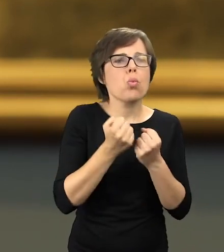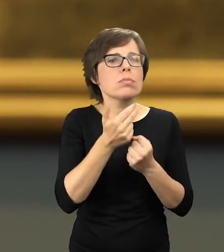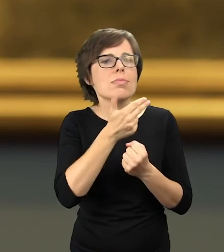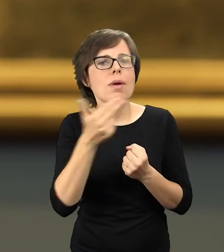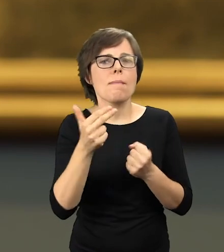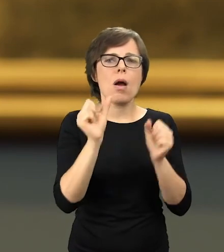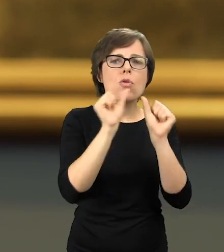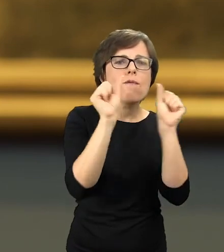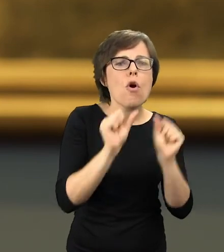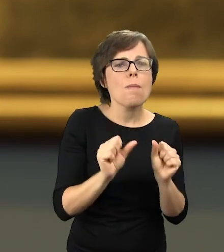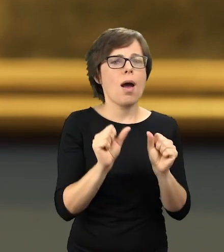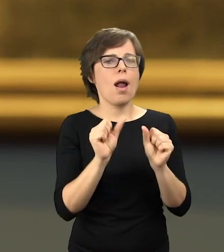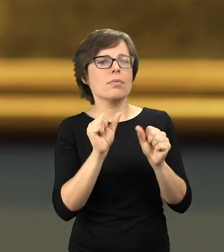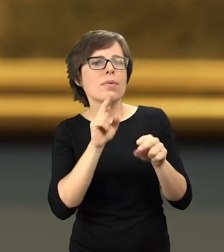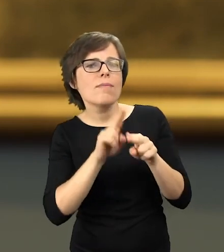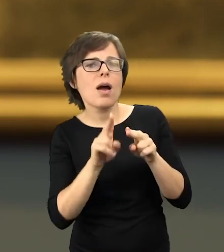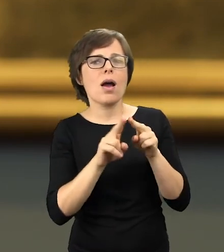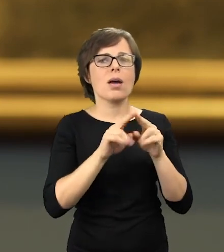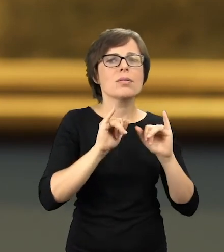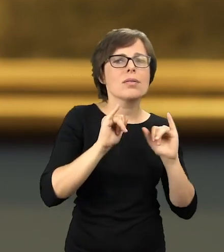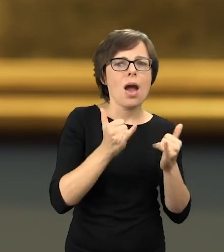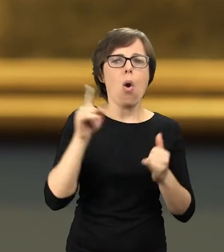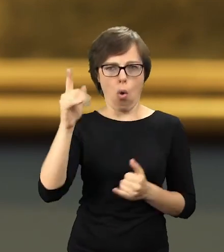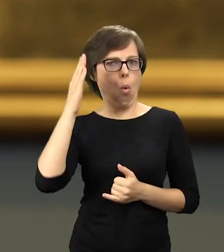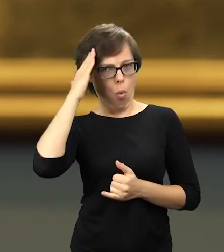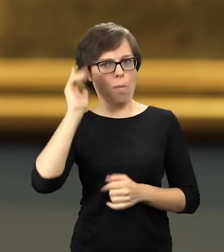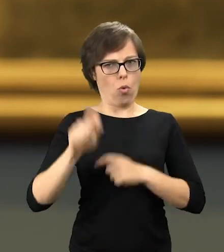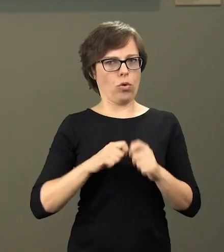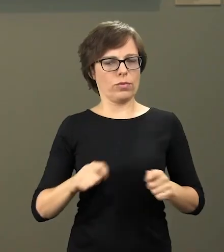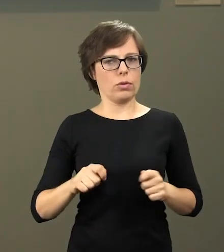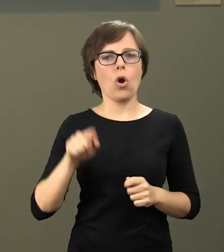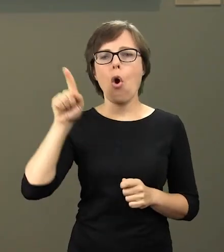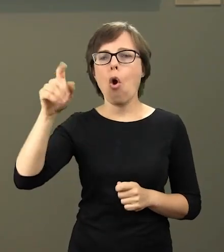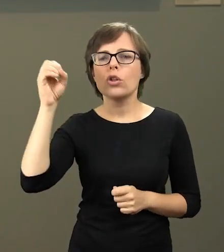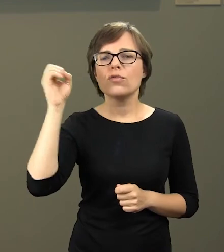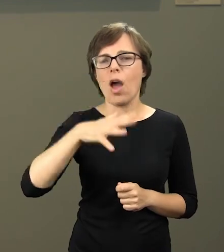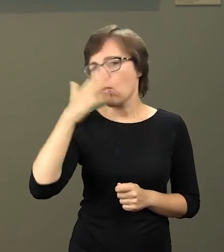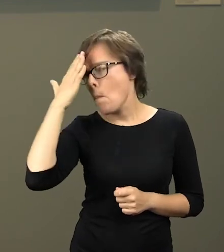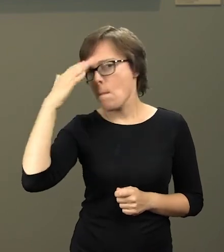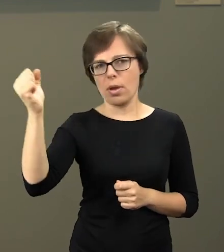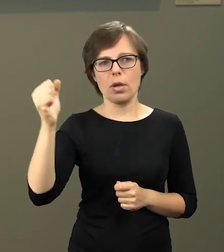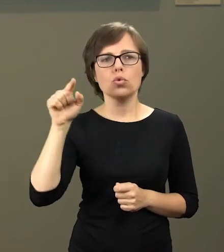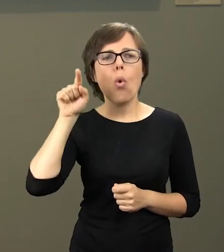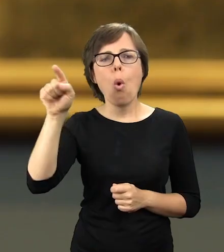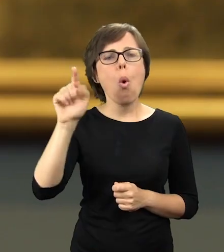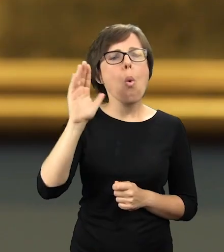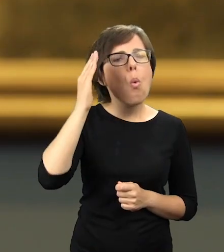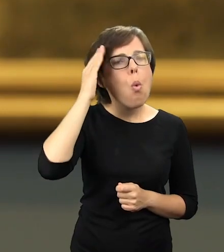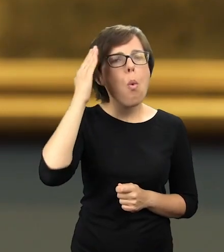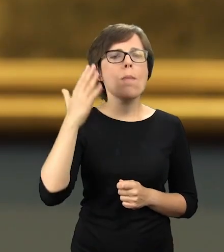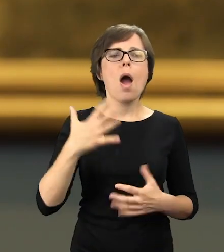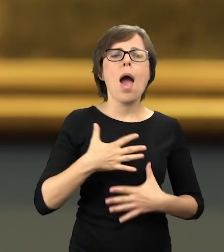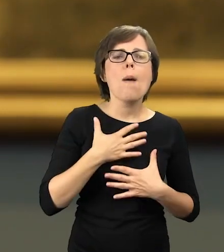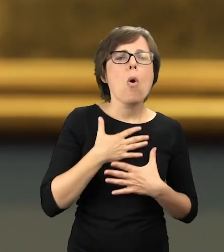skomplikowane zagadnienia formalno-warsztatowe. Był wirtuozem światła, który